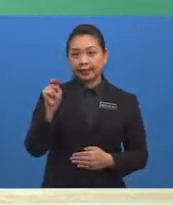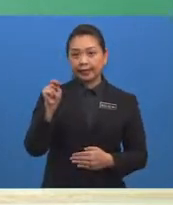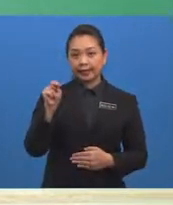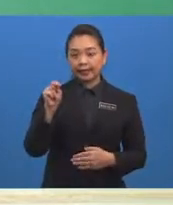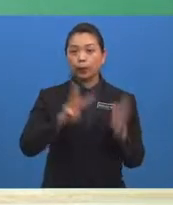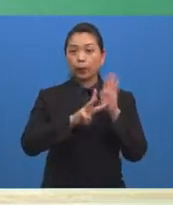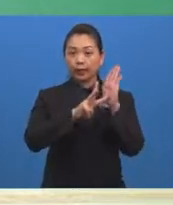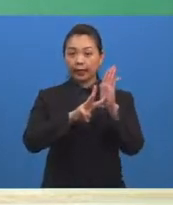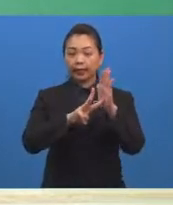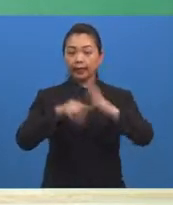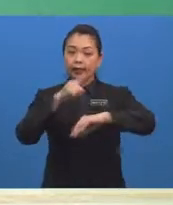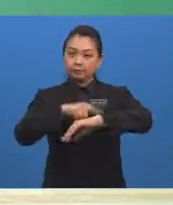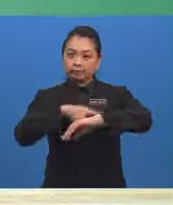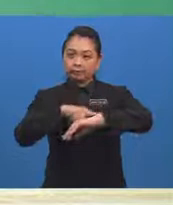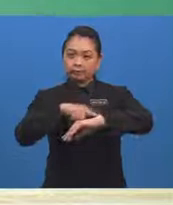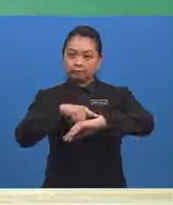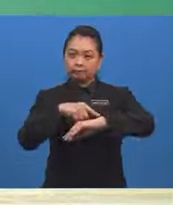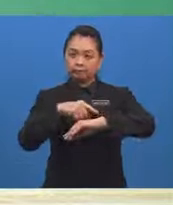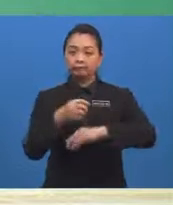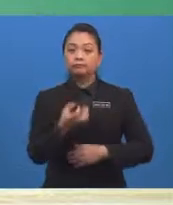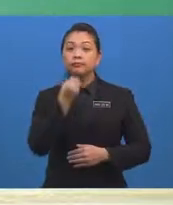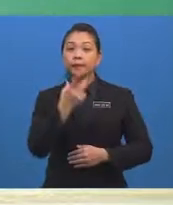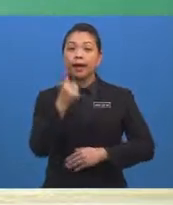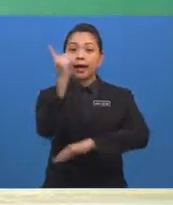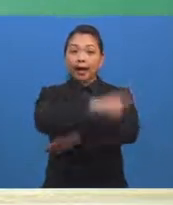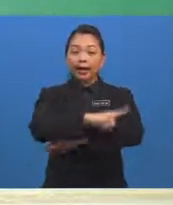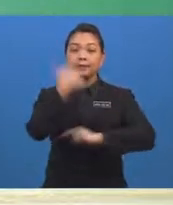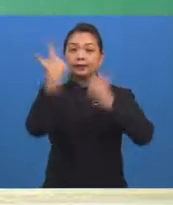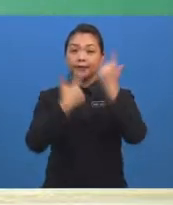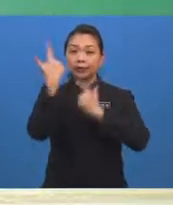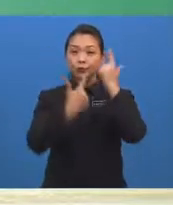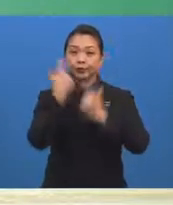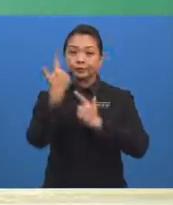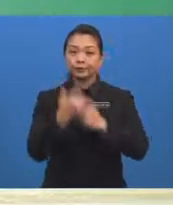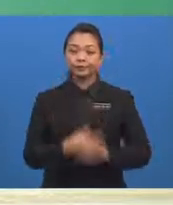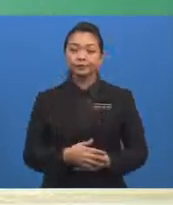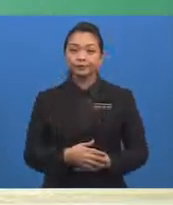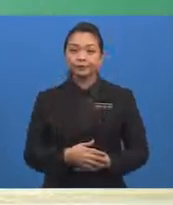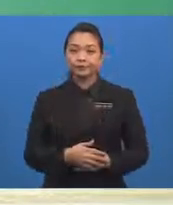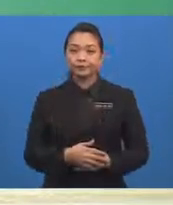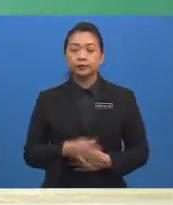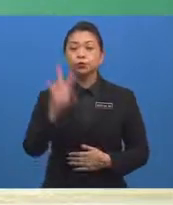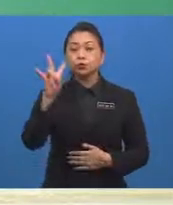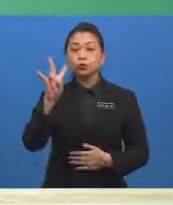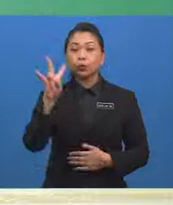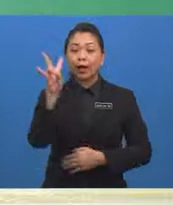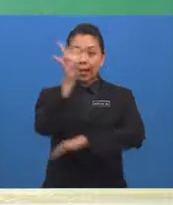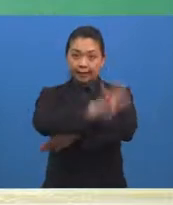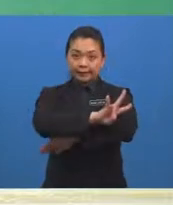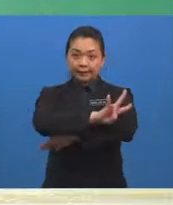mewakili peristiwa bagi pakej tempoh percutian selama tujuh hari